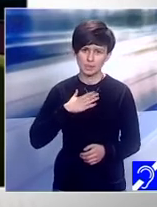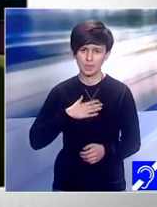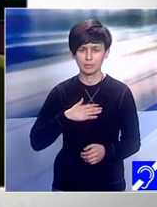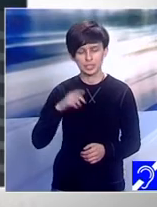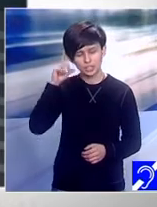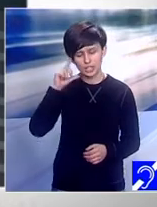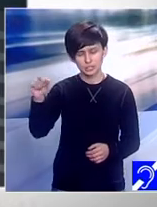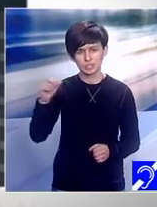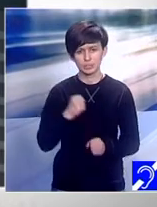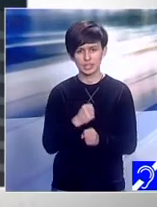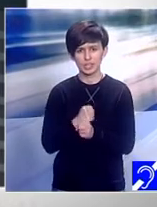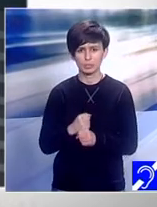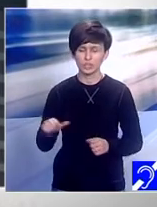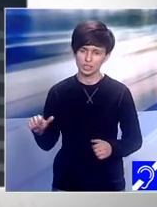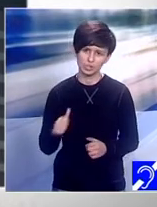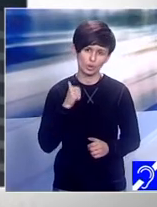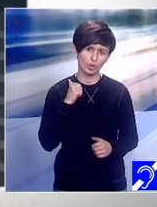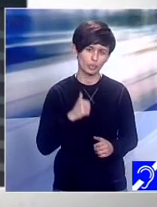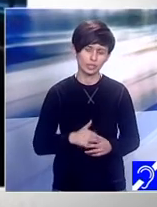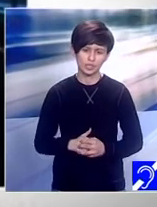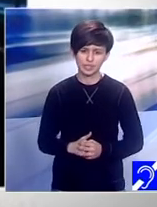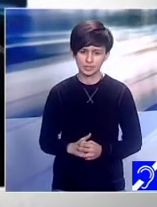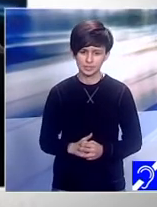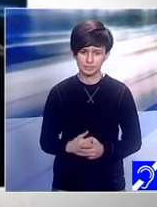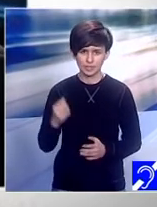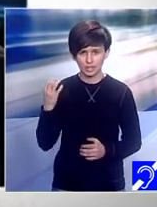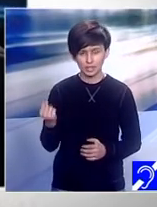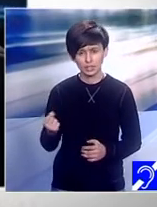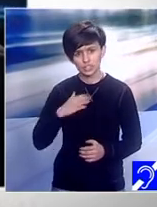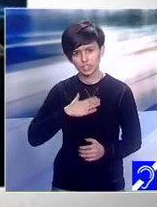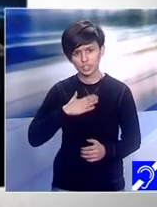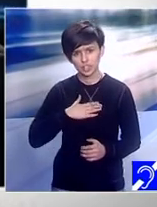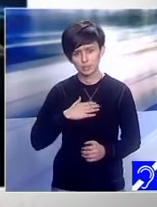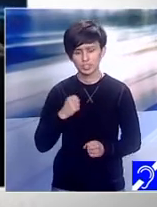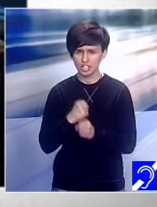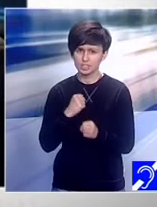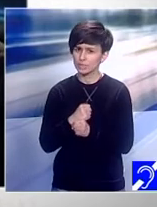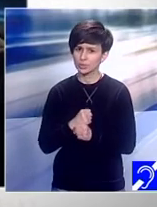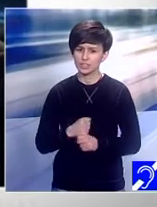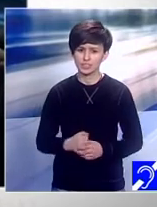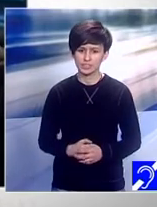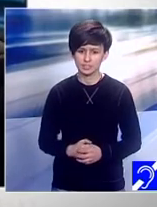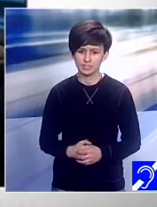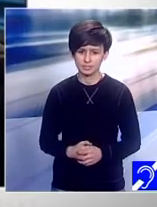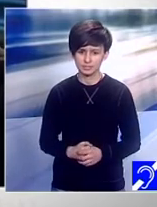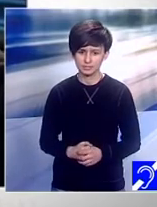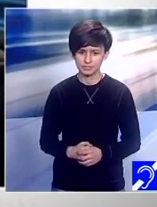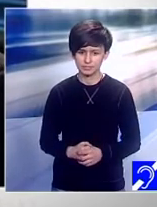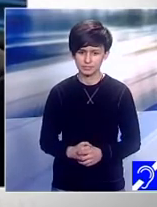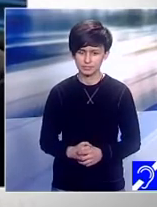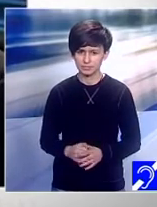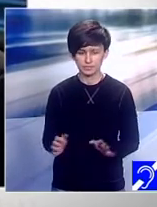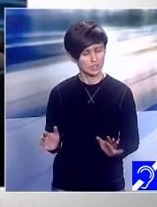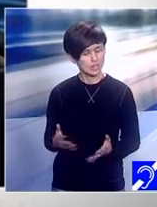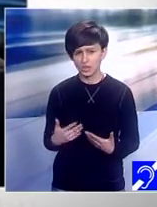ce ți-ar plăcea să lucrezi? orice orice? să împărdeți pe șicle cu filme